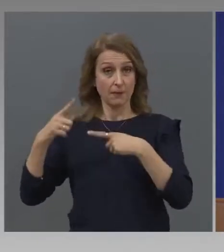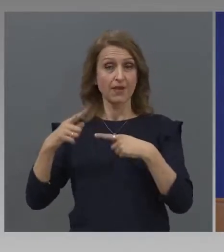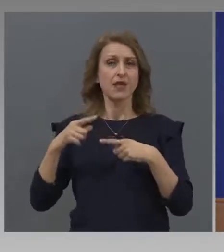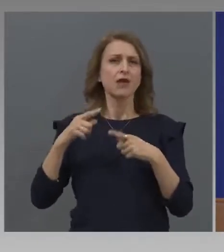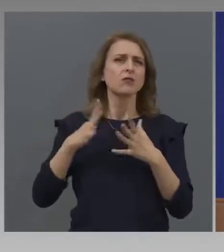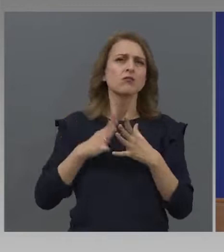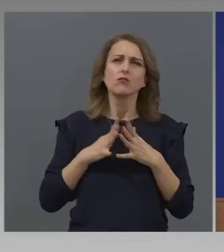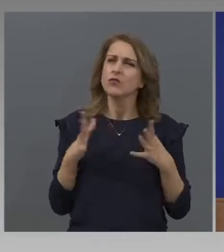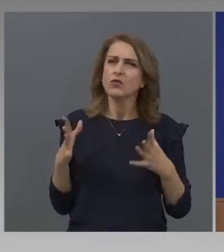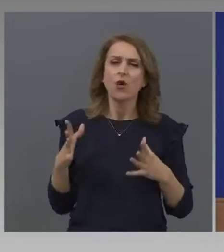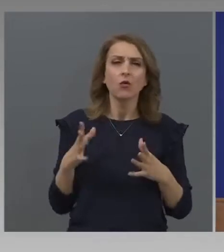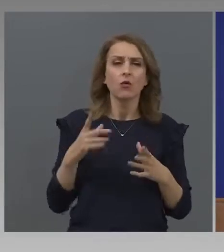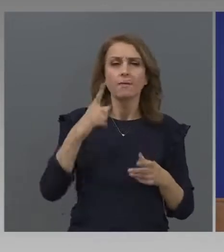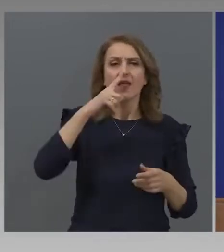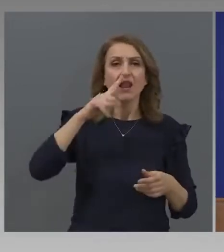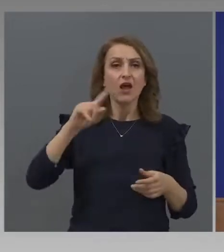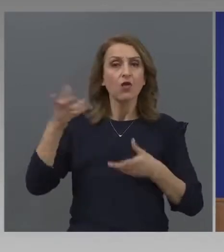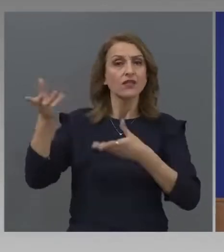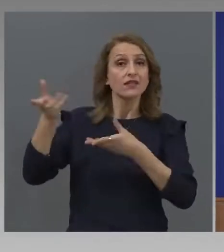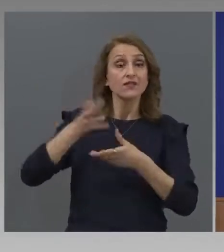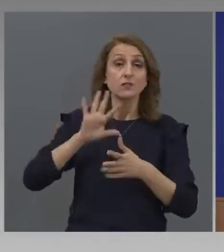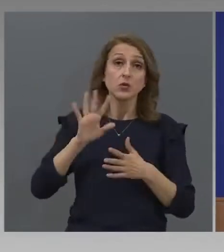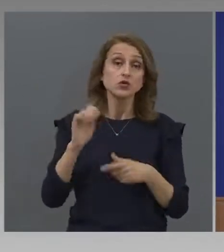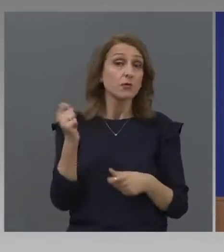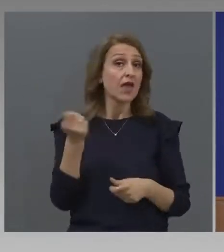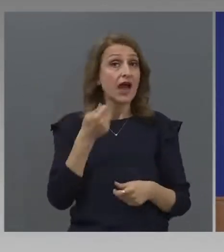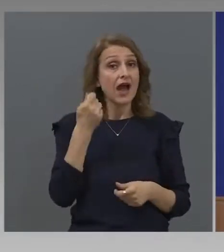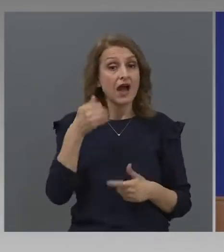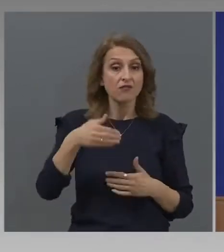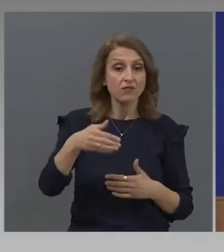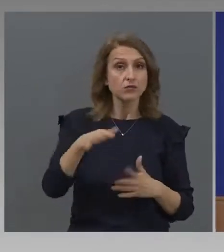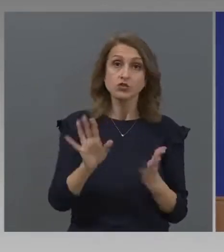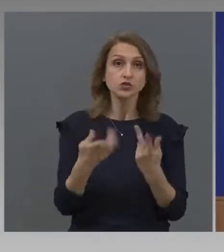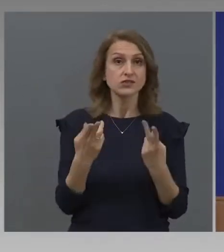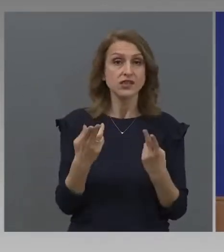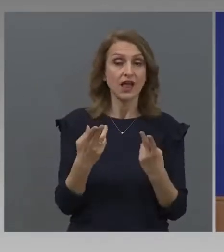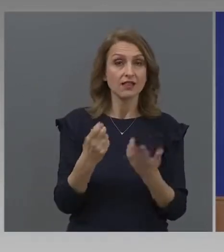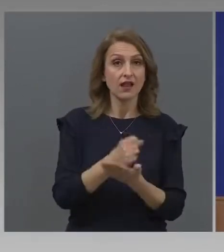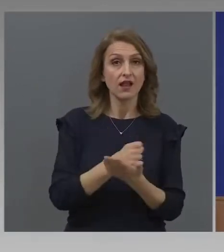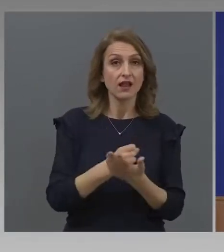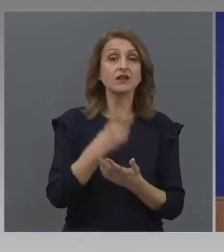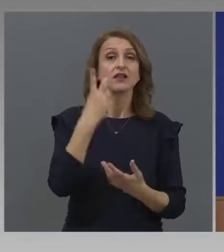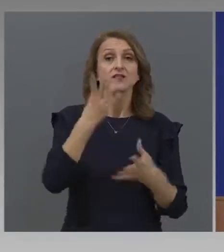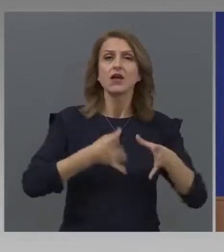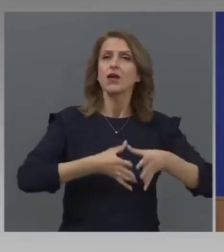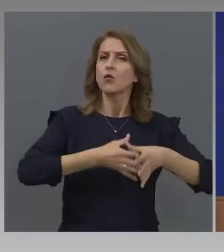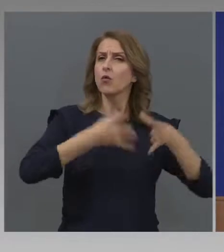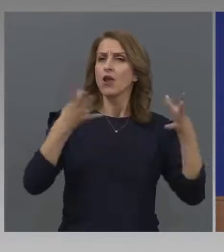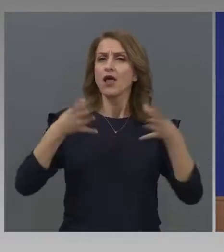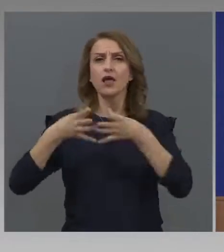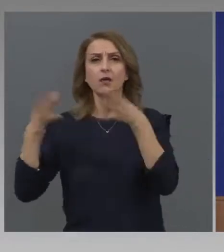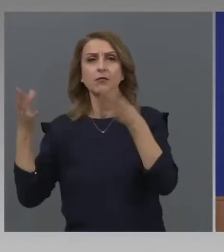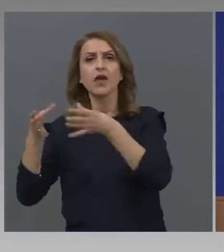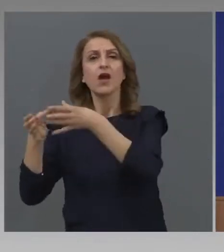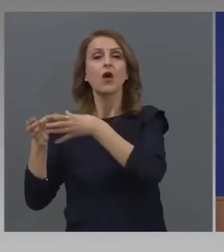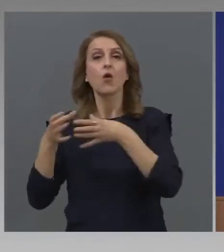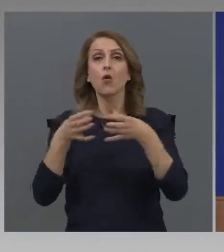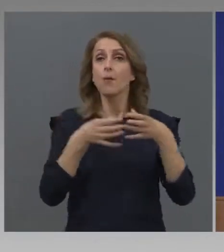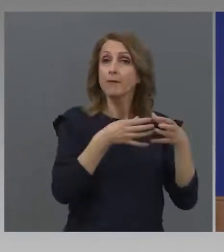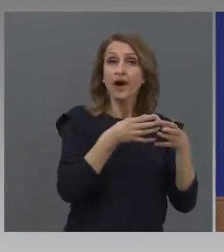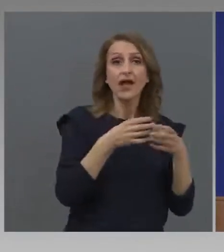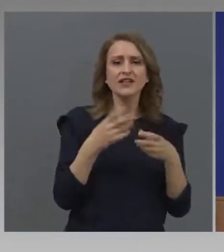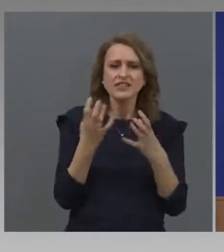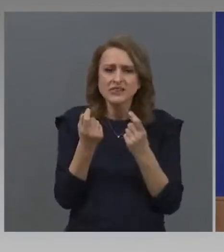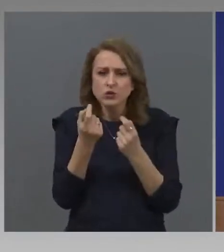стотици милиони се дават и казат, може би за август ще стане. Две големи компании в Европа са